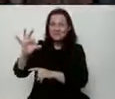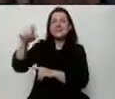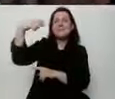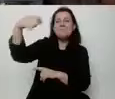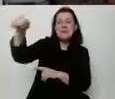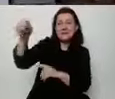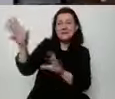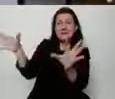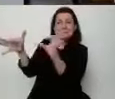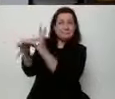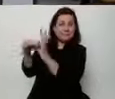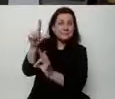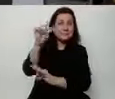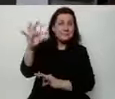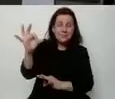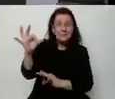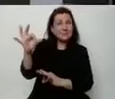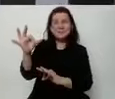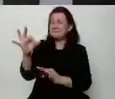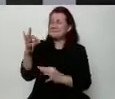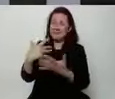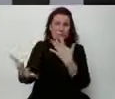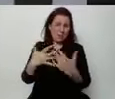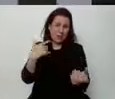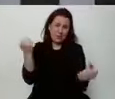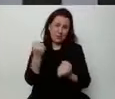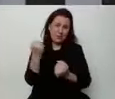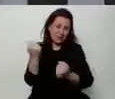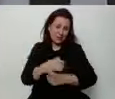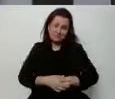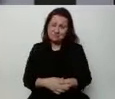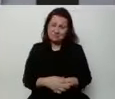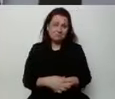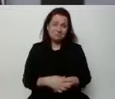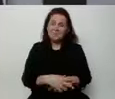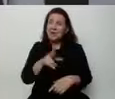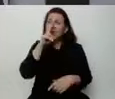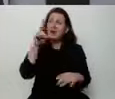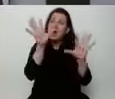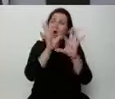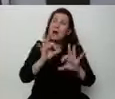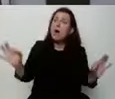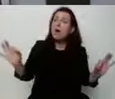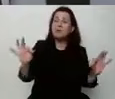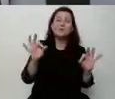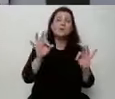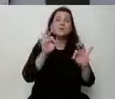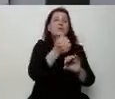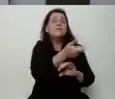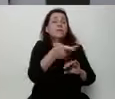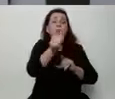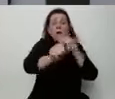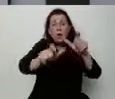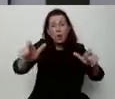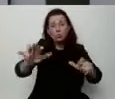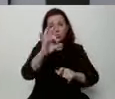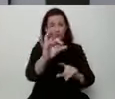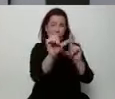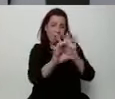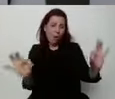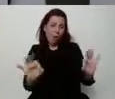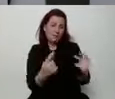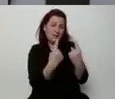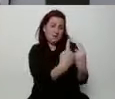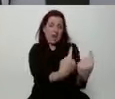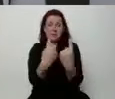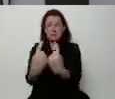PiS jest niestety dramatycznie słabe. Co pokazuje los bardzo wielu ludzi, którzy zostali pozostawieni sami